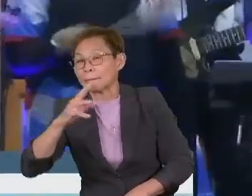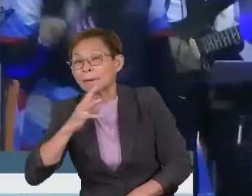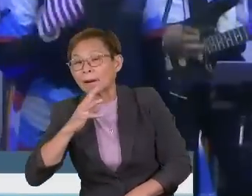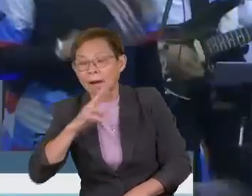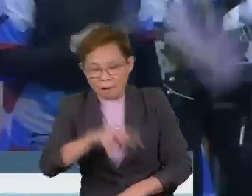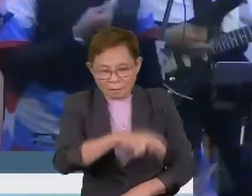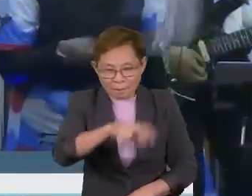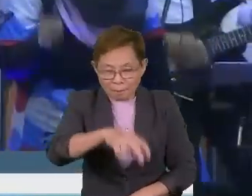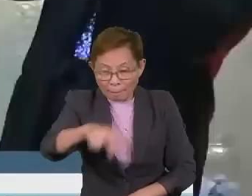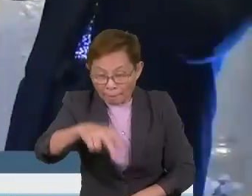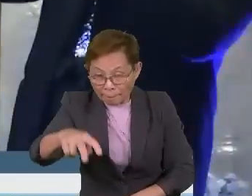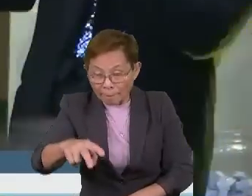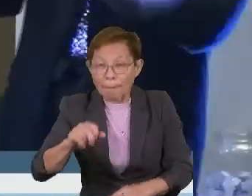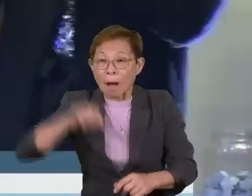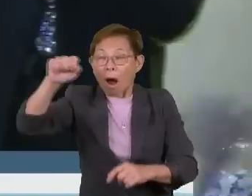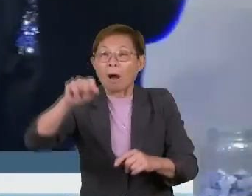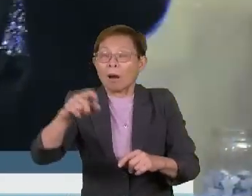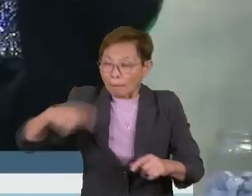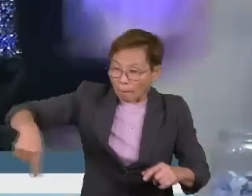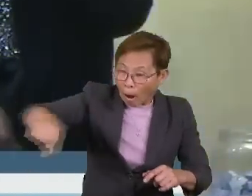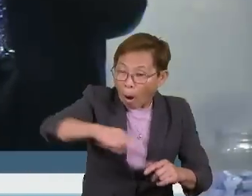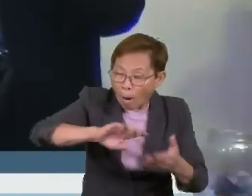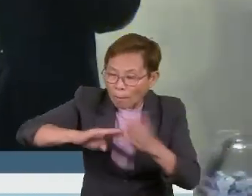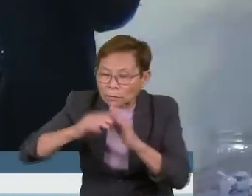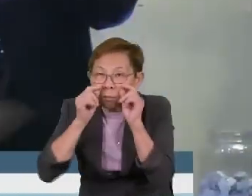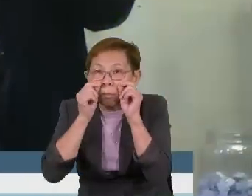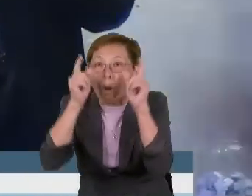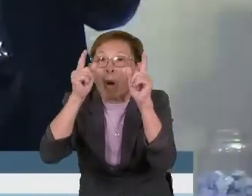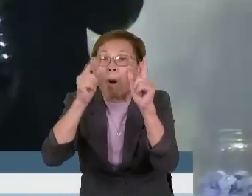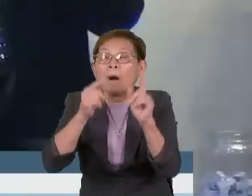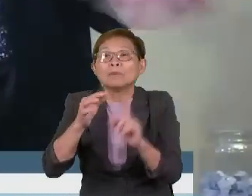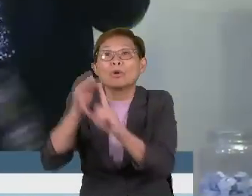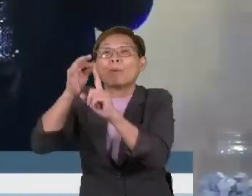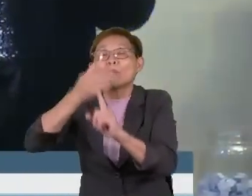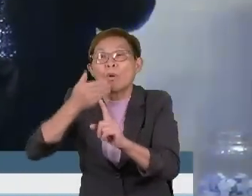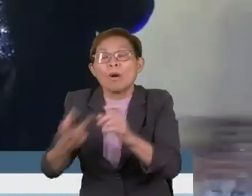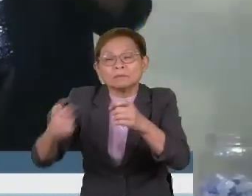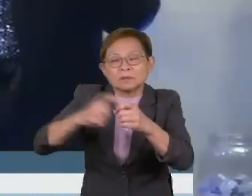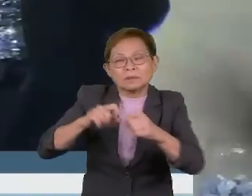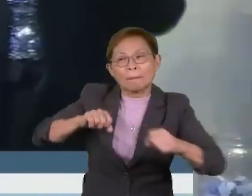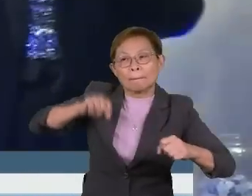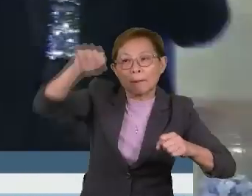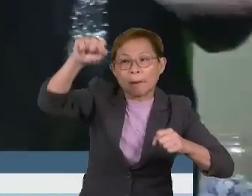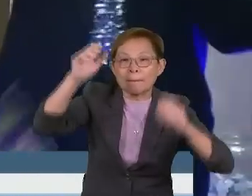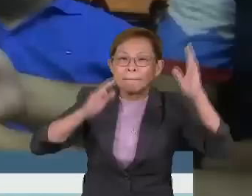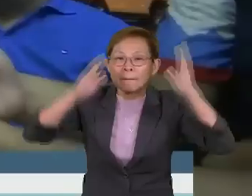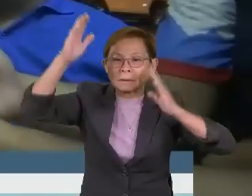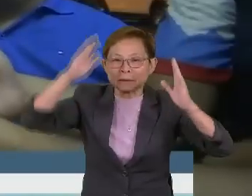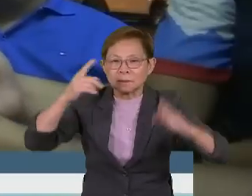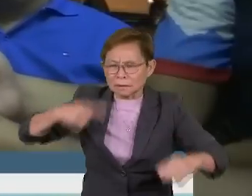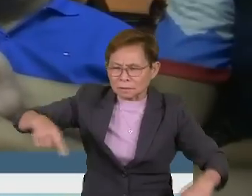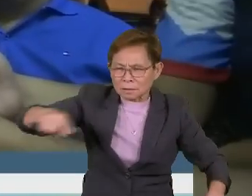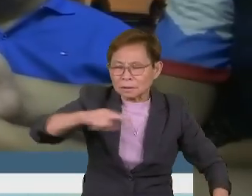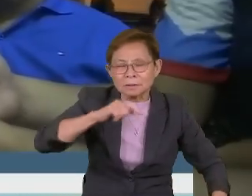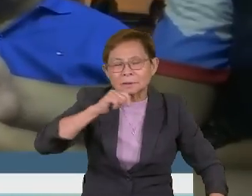gembaran merdeka ini dapat memberi kesedaran kepada masyarakat terutama generasi muda tentang kemerdekaan negara. Dan mereka tidak